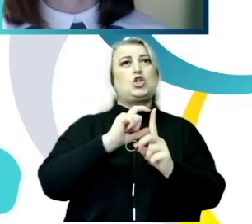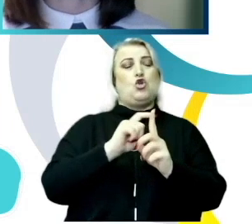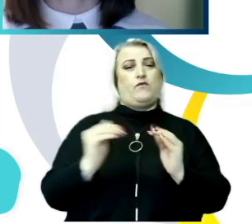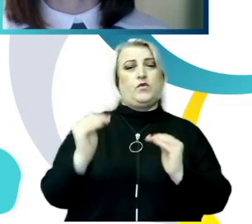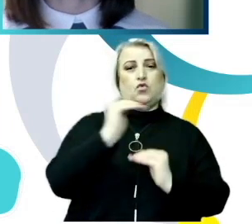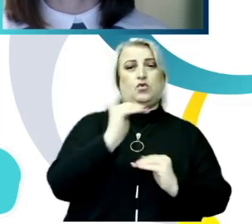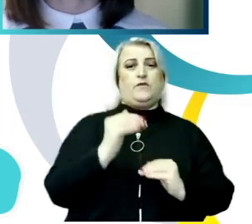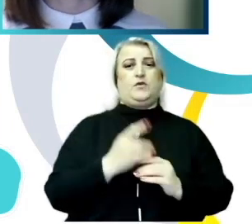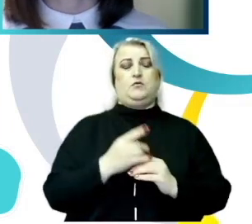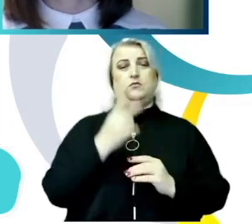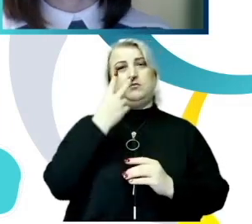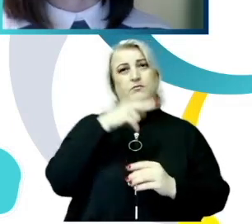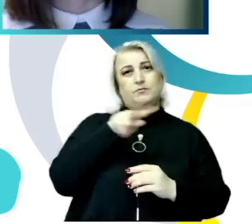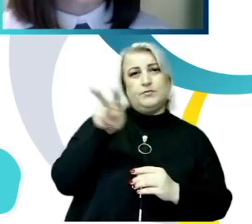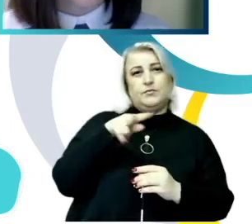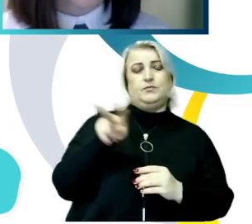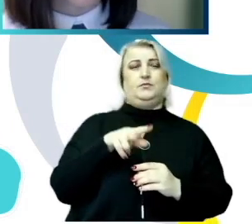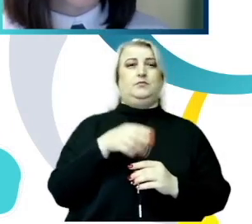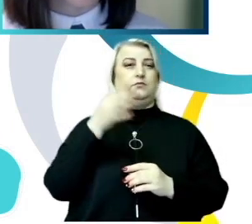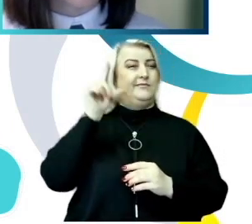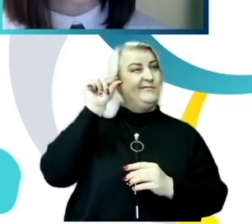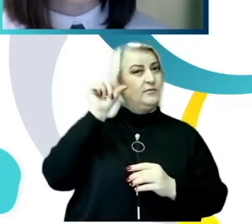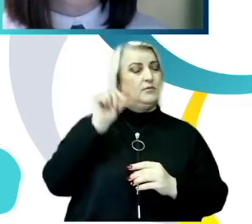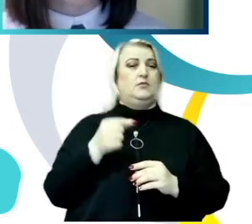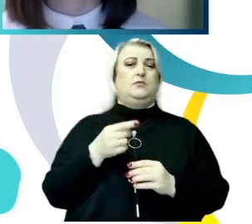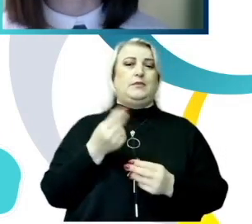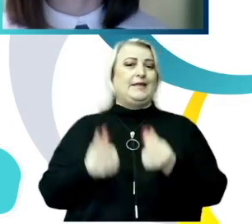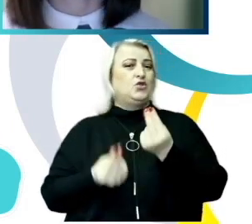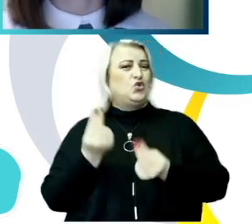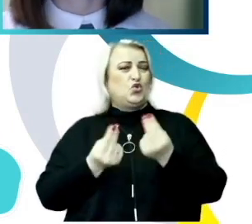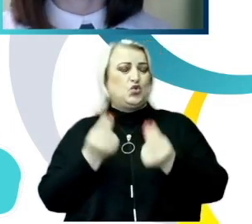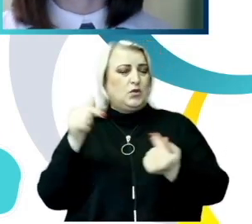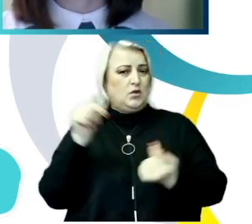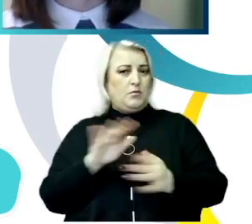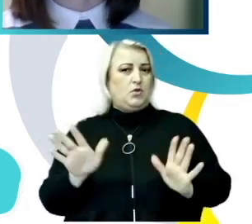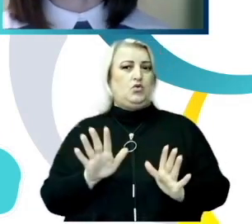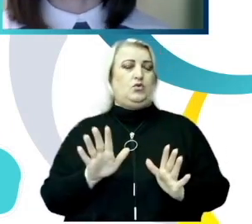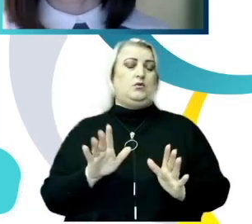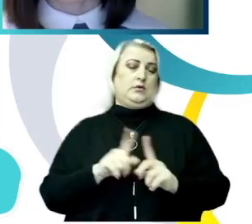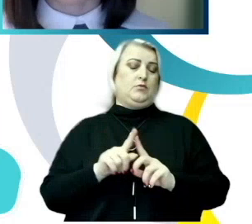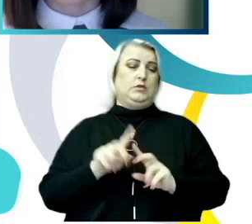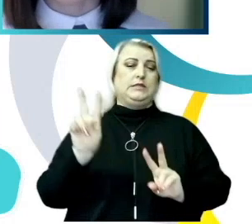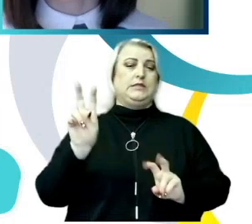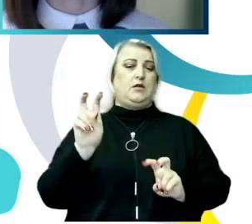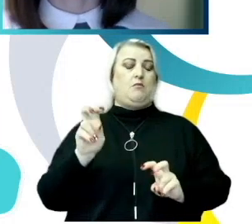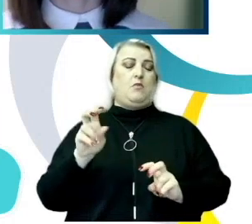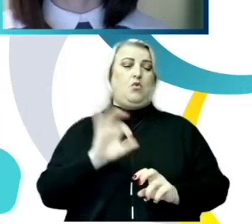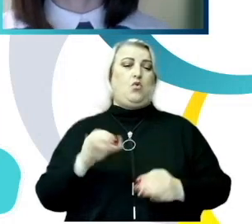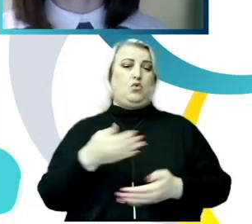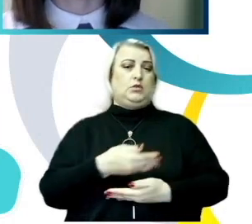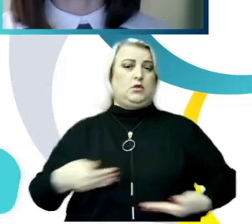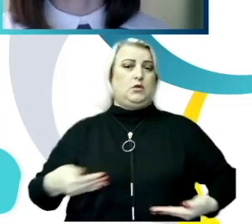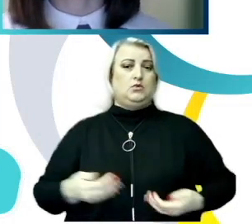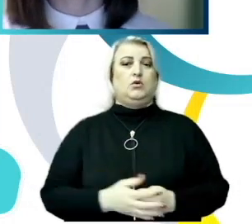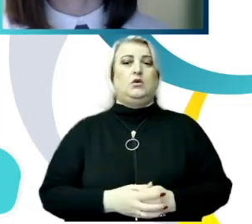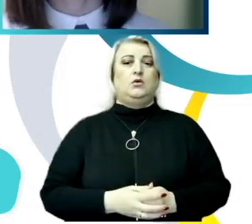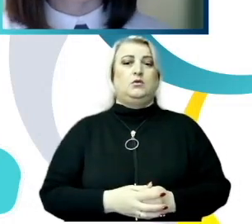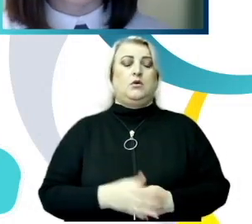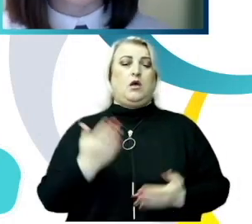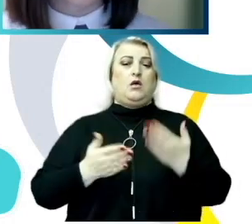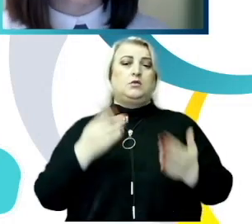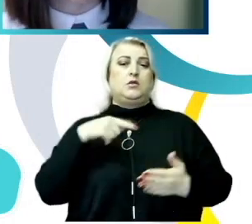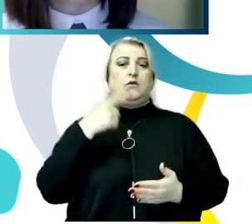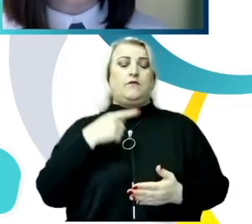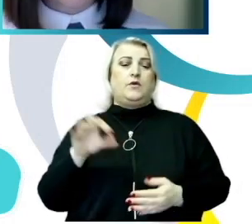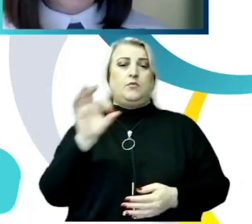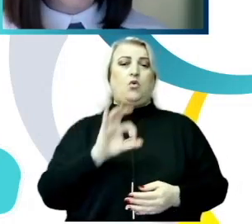nepotrivite, gesturi de ochiate, glume nepotrivite sau cu o conotație sexuală. Atunci când vorbim de forme medii, ne referim